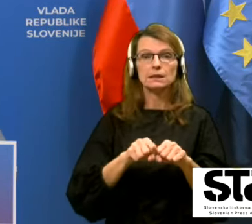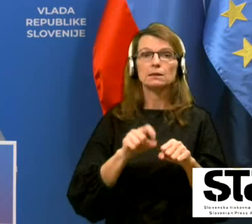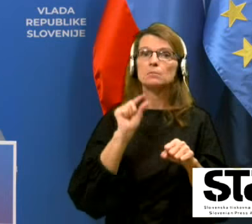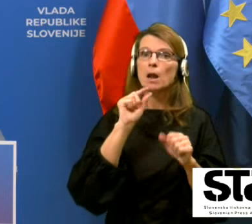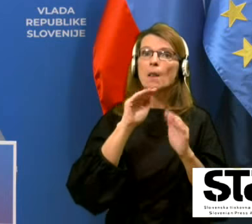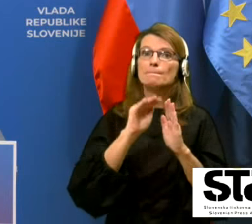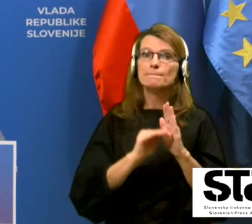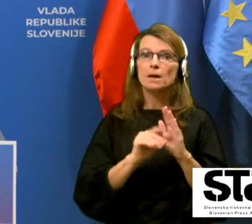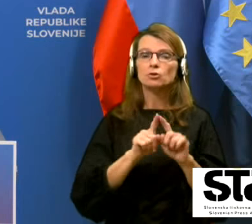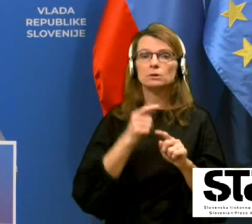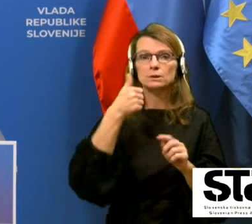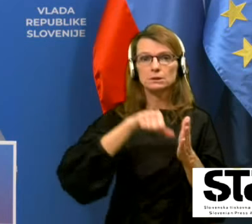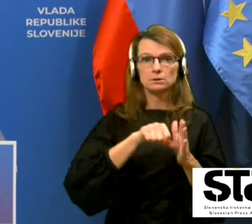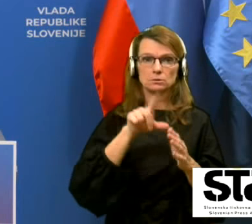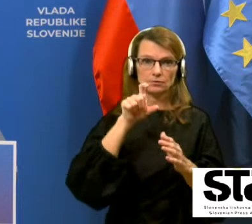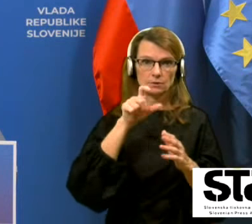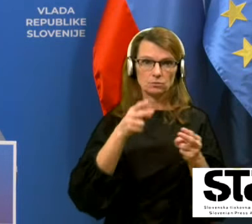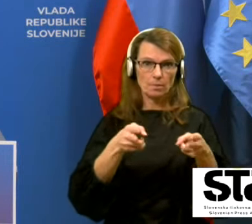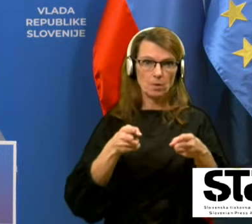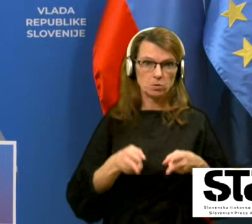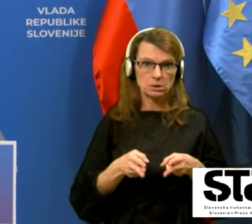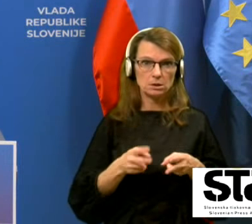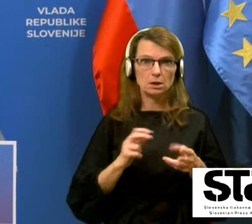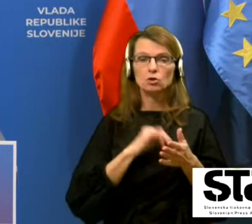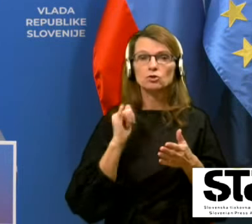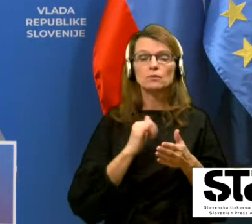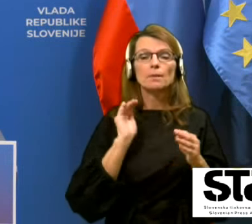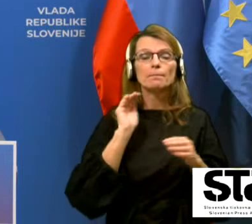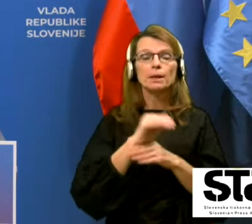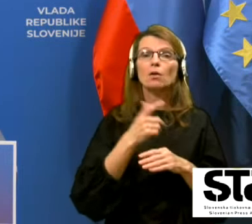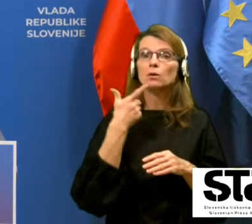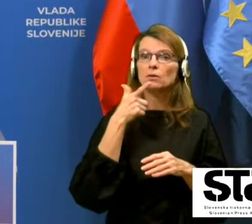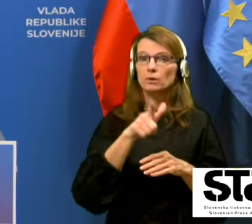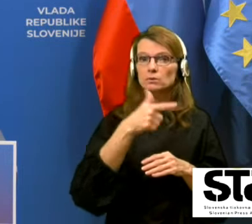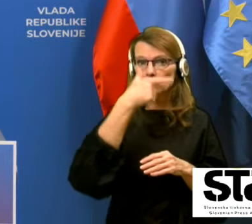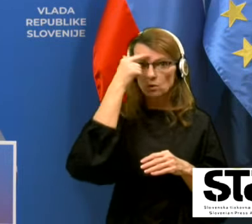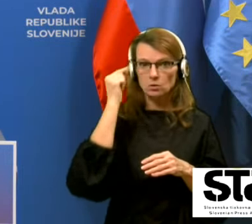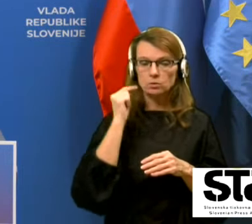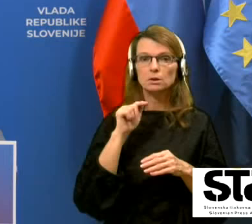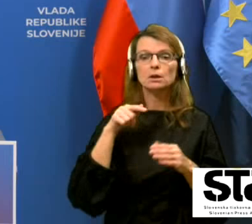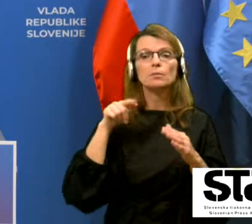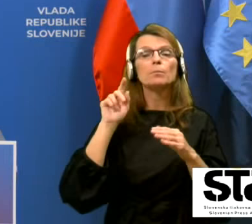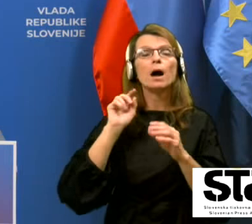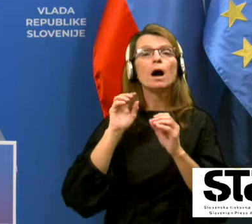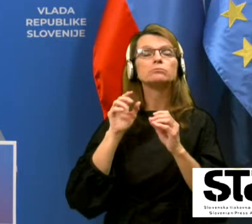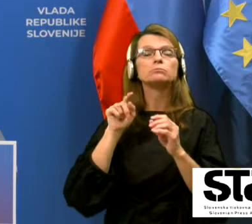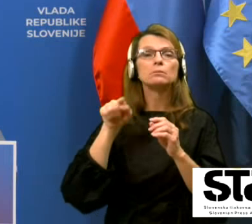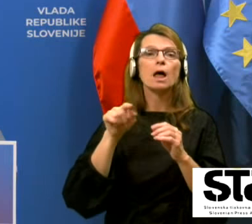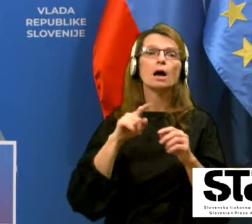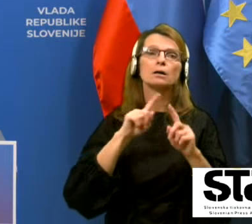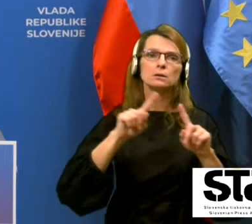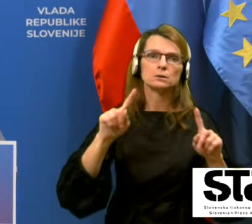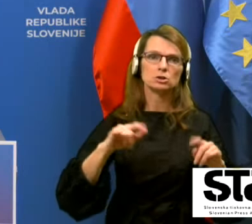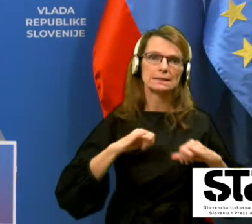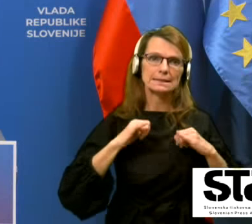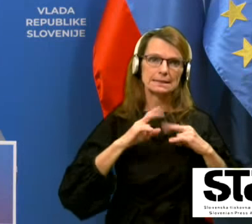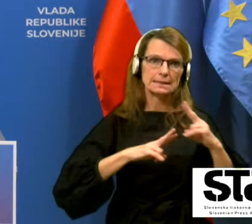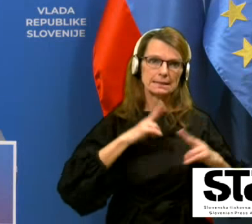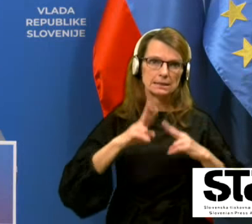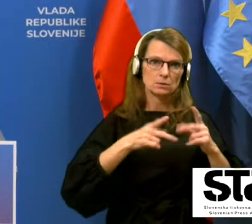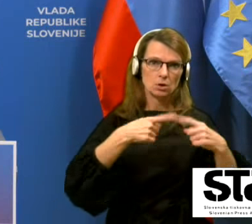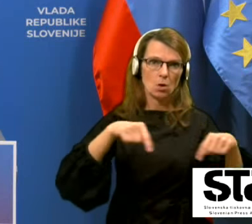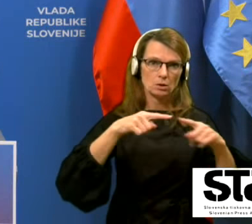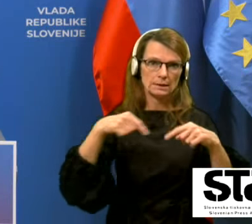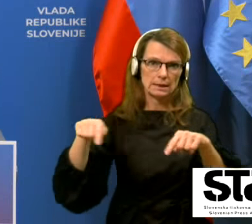manj, kot 1200 postelj, še vedno pa imamo preko 200 ljudi na intenzivnih oddelkih in to so